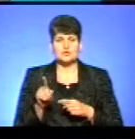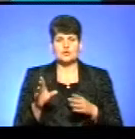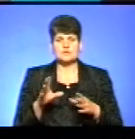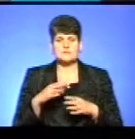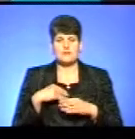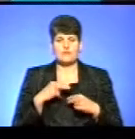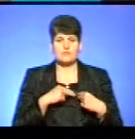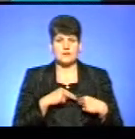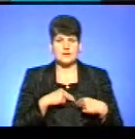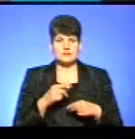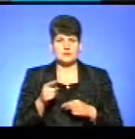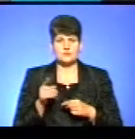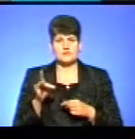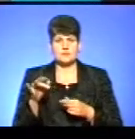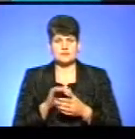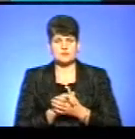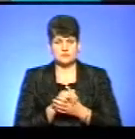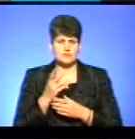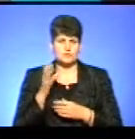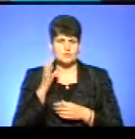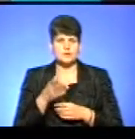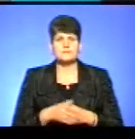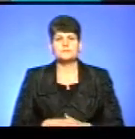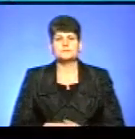Тернопільщини з Європейським Союзом. Давайте почуємо.